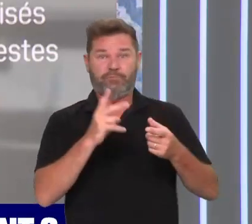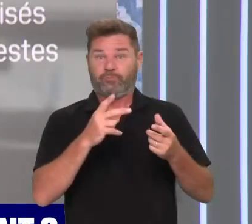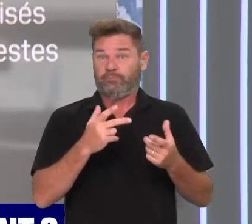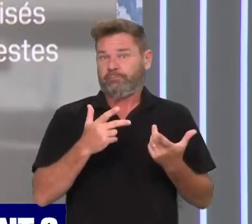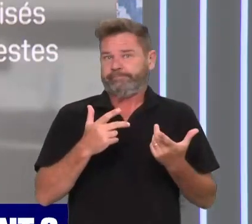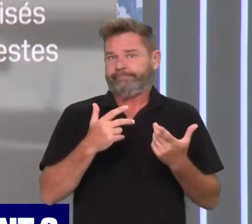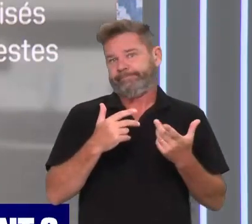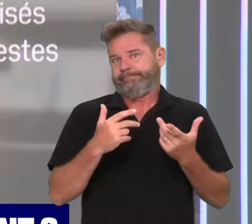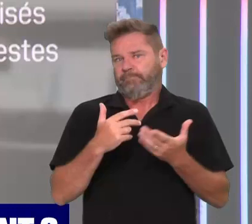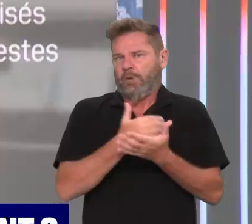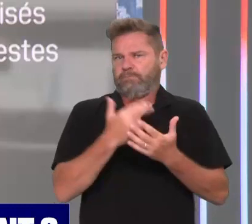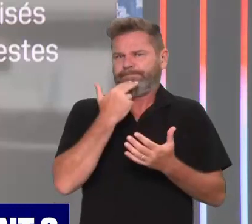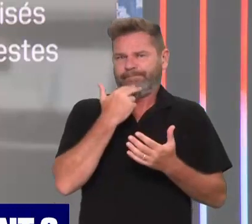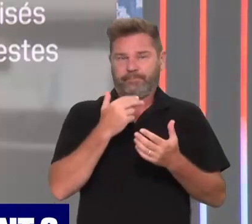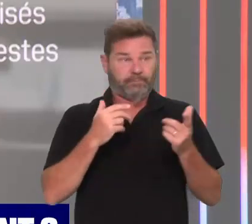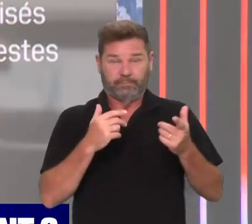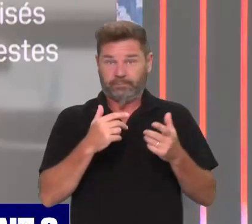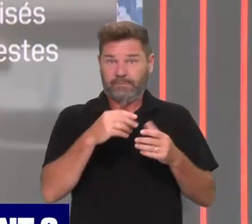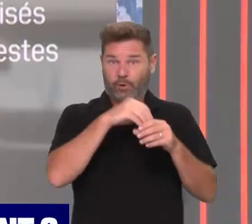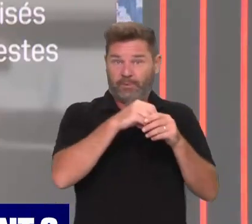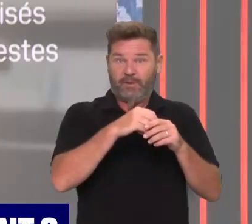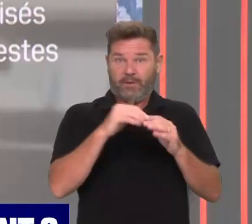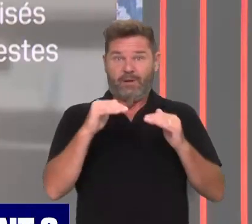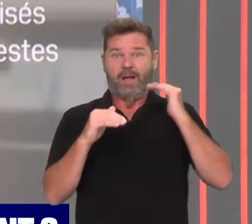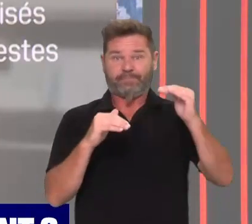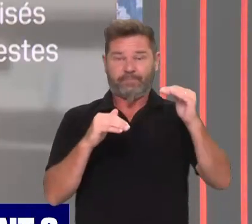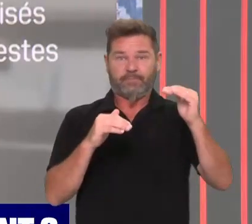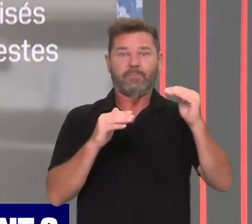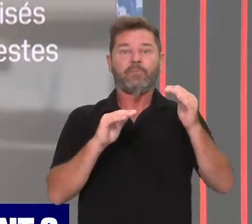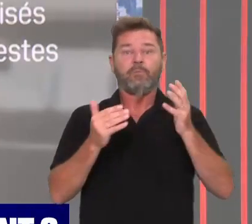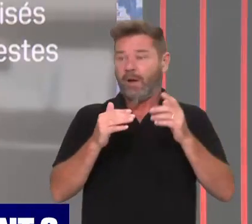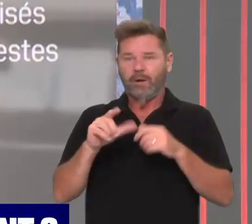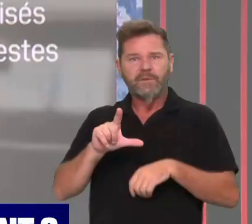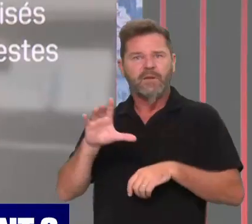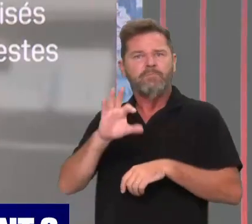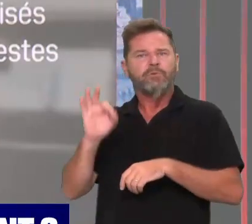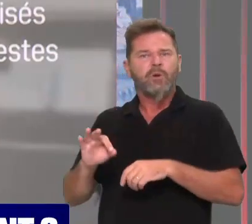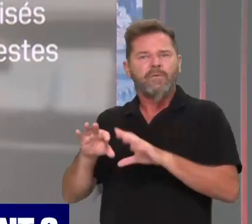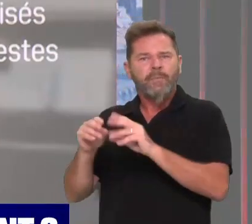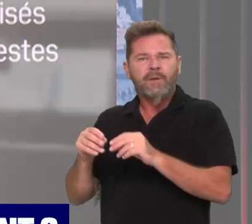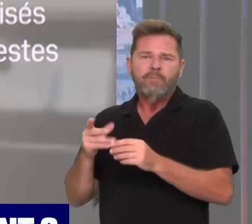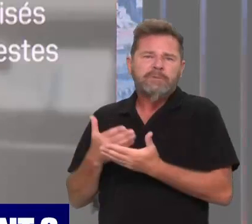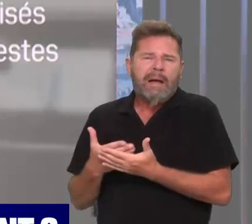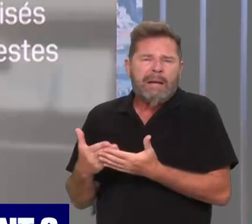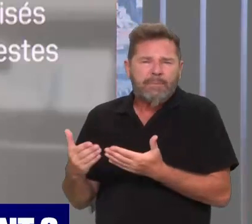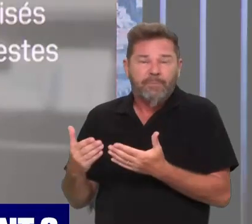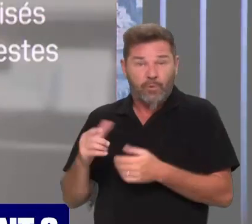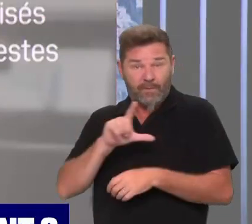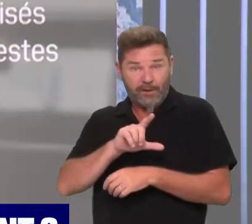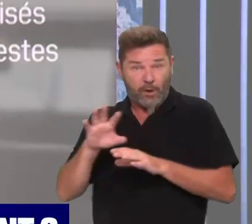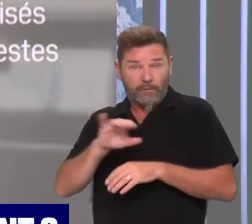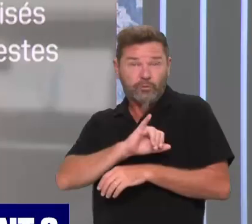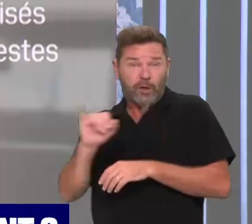115 euros. Là où, paradoxalement, eh bien les 25% de foyers les plus modestes n'ont pu économiser que 29 à 48